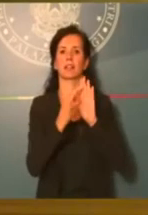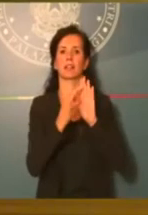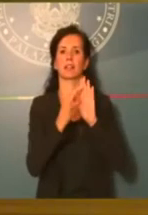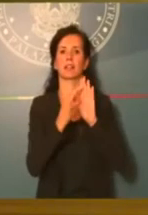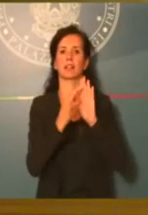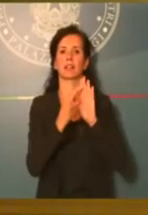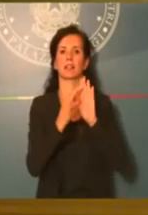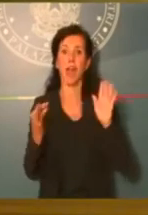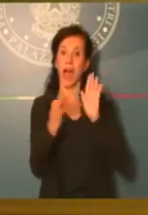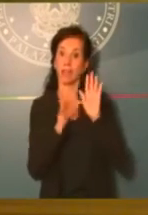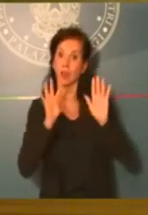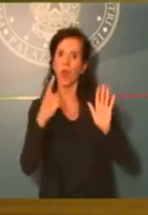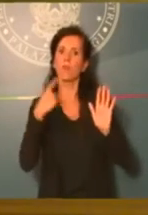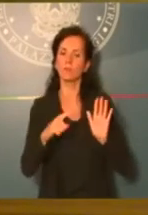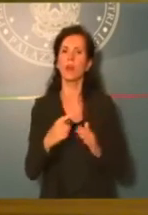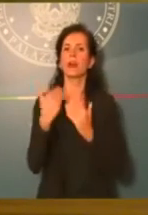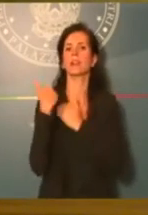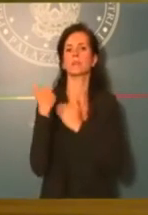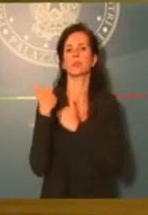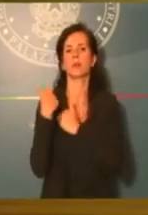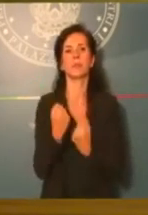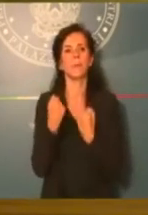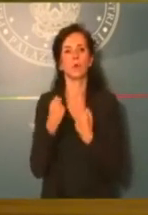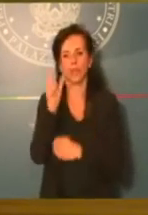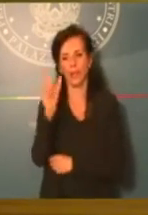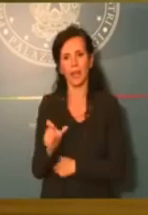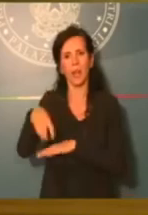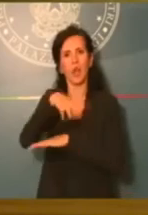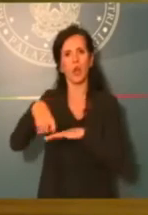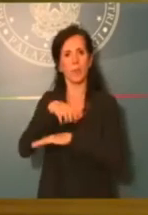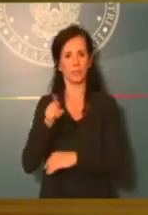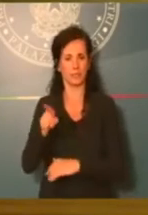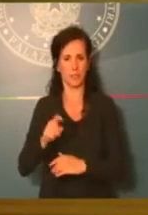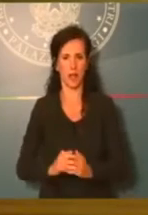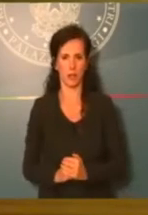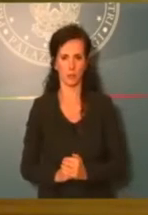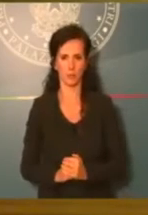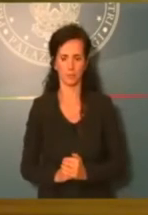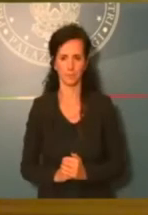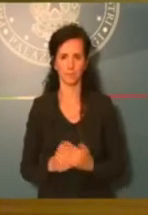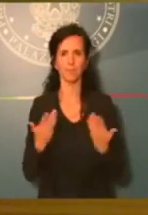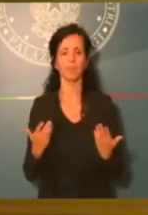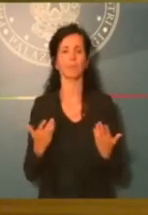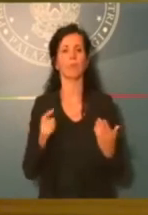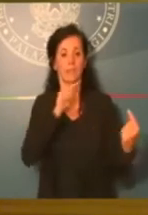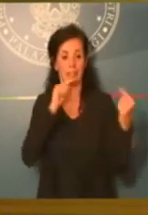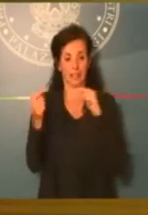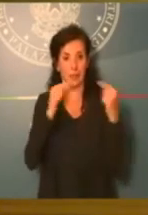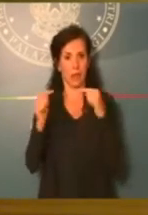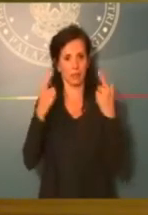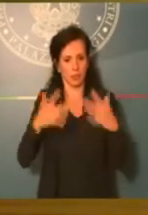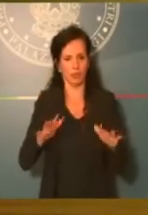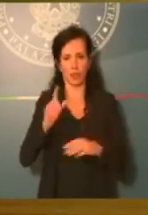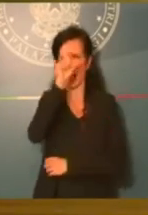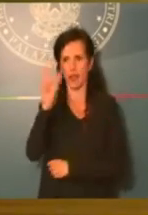poteri dei commissari. Quindi anche rispetto al dibattito che si è aperto nel Paese e che abbiamo approfondito negli